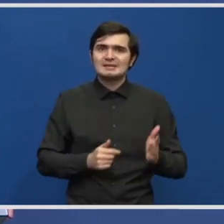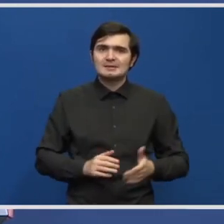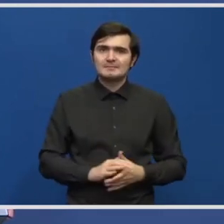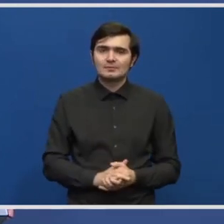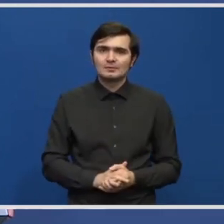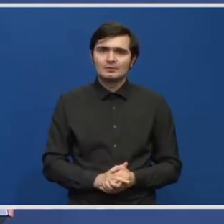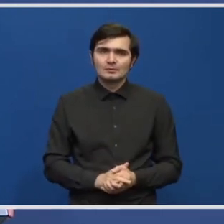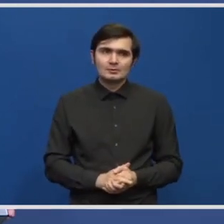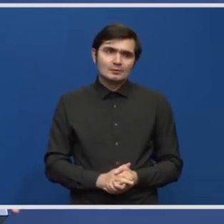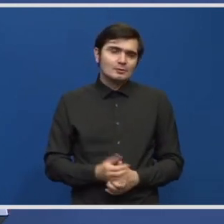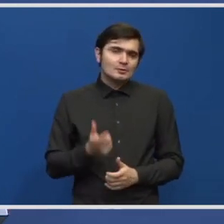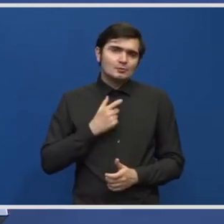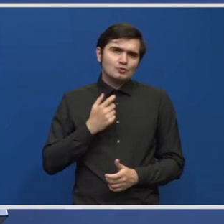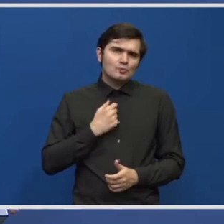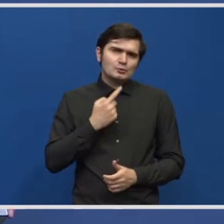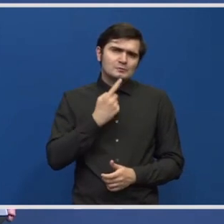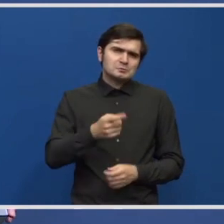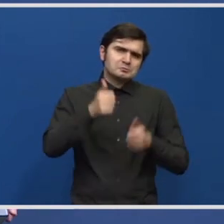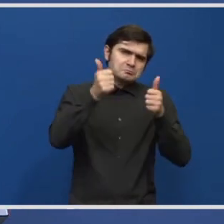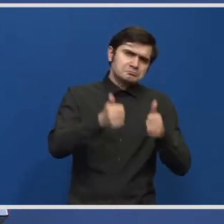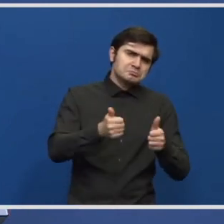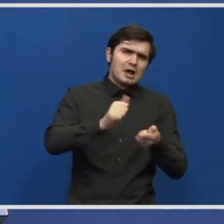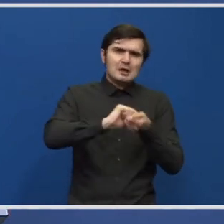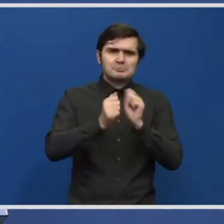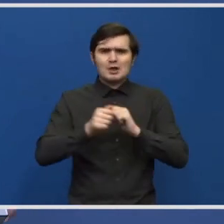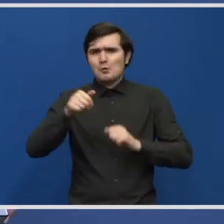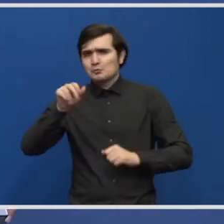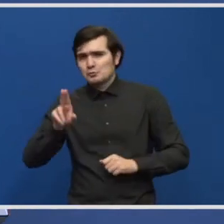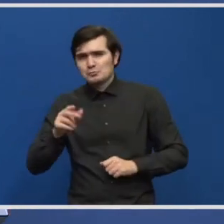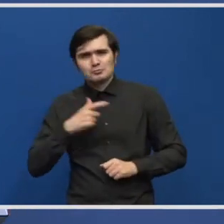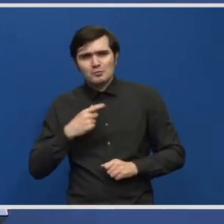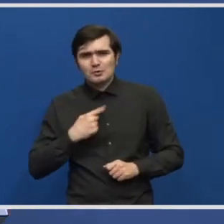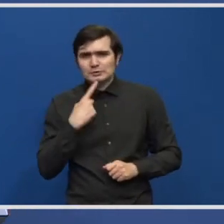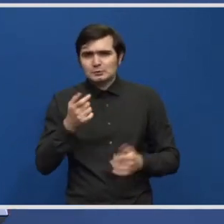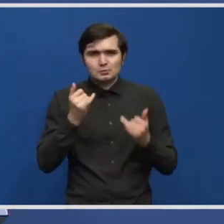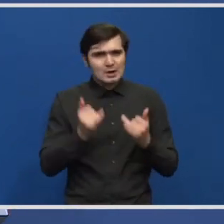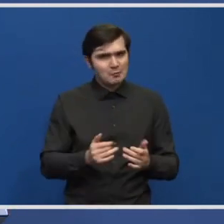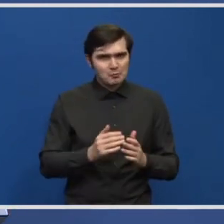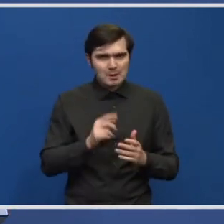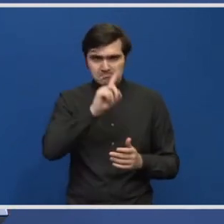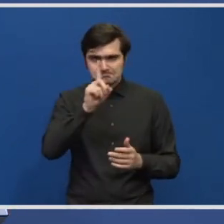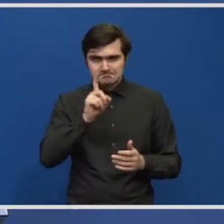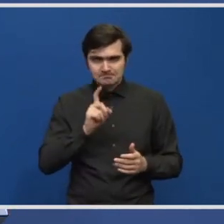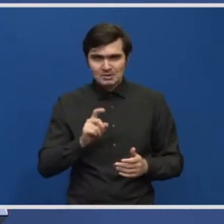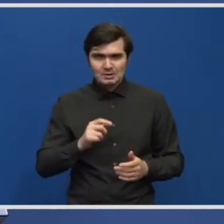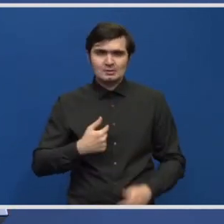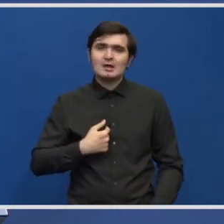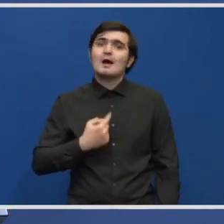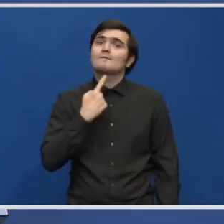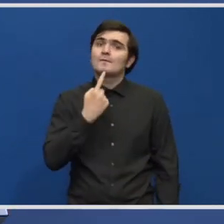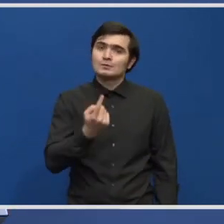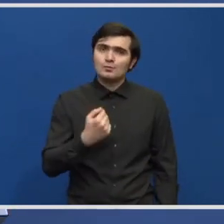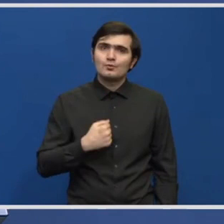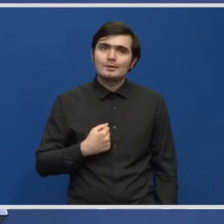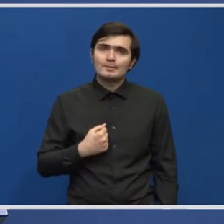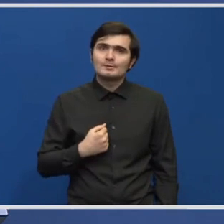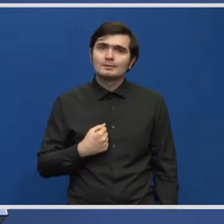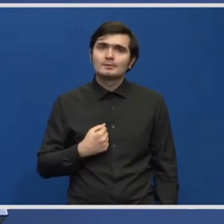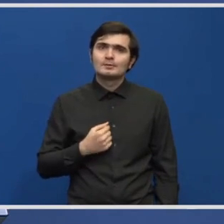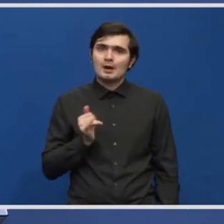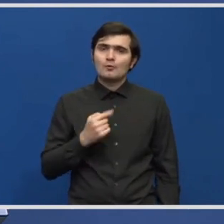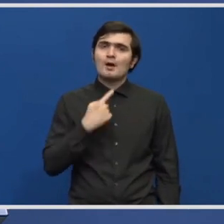Nu pot să vă confirm și nici să vă infirm în acest moment această informație. Ce pot să vă spun este că